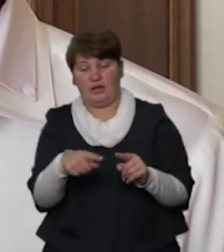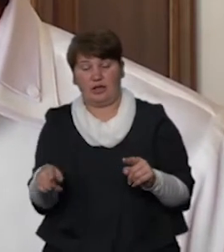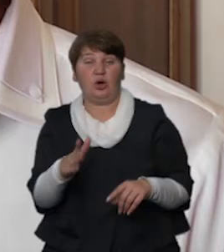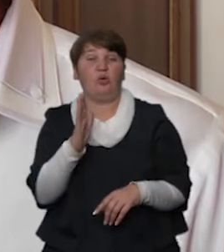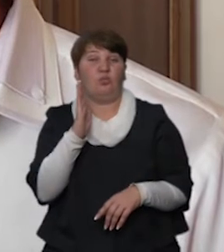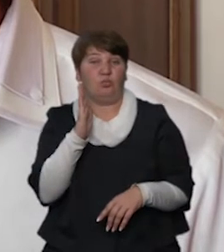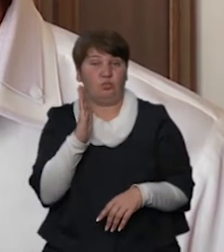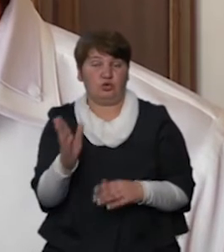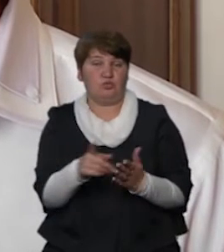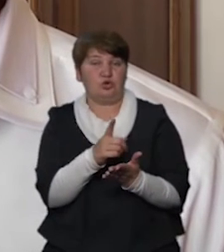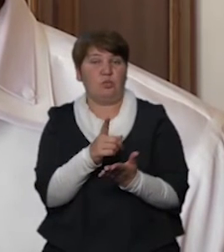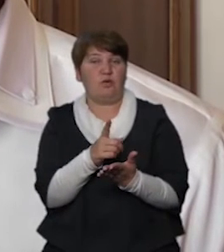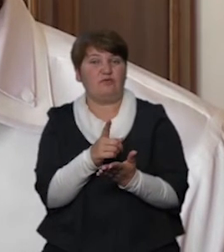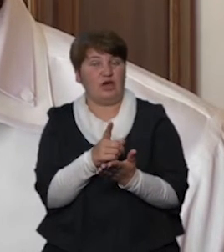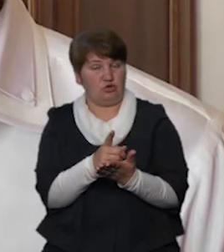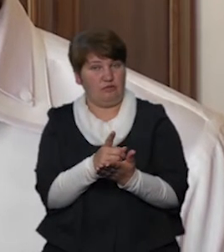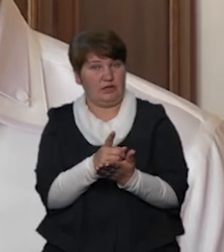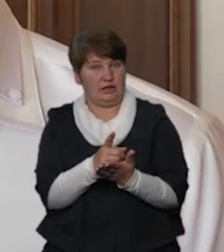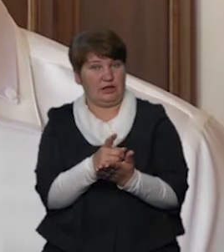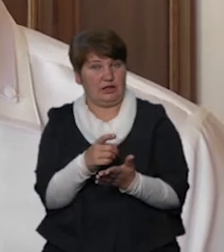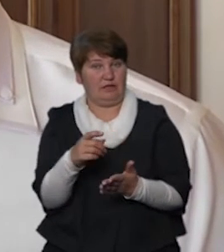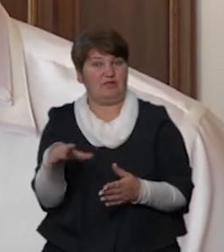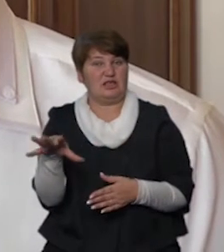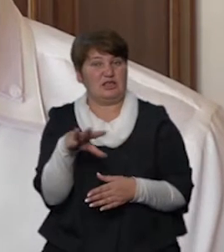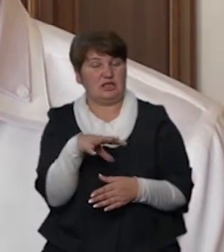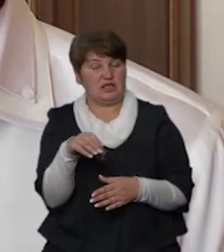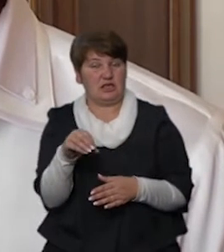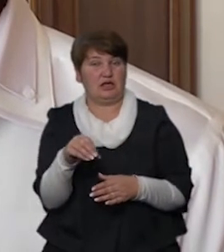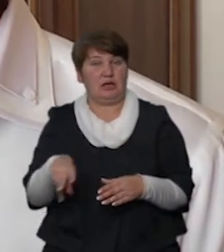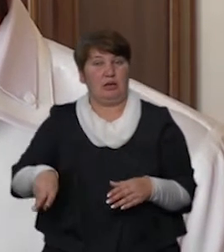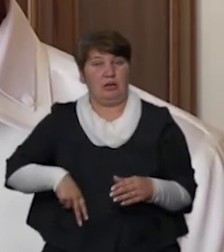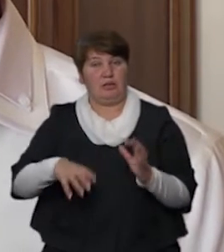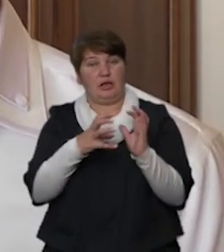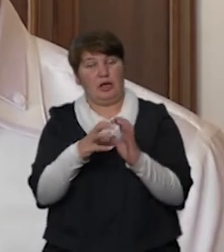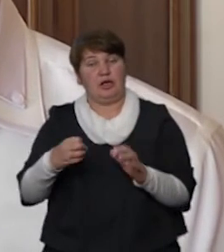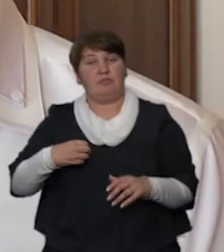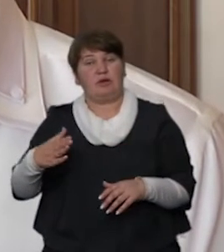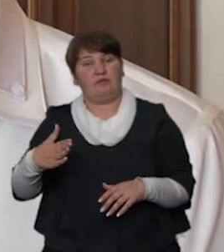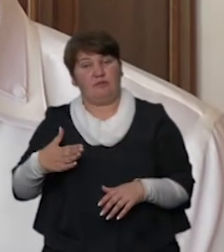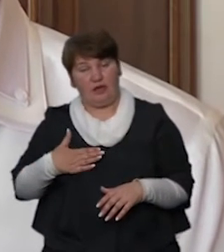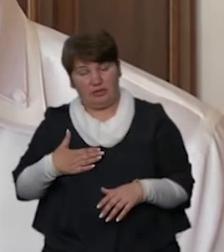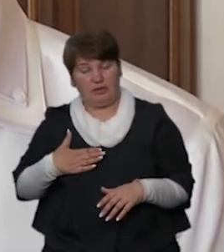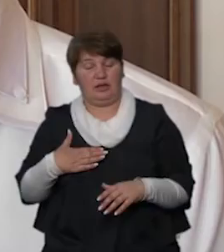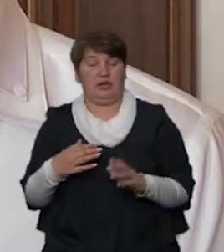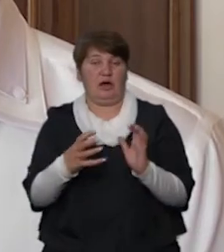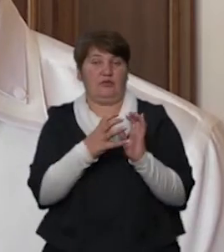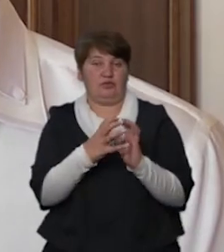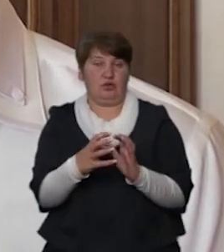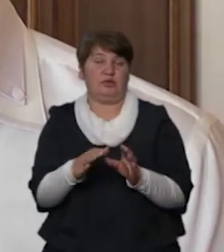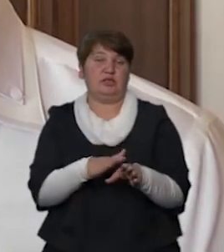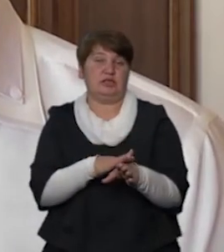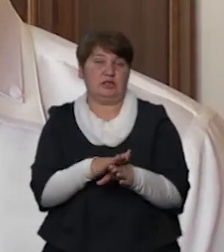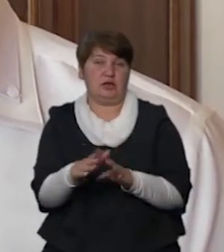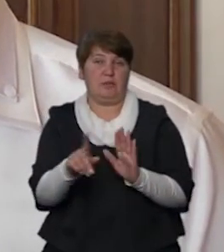зобов'язувати всіх перевізників, в тому числі і приватних, здійснювати перевезення учнів за